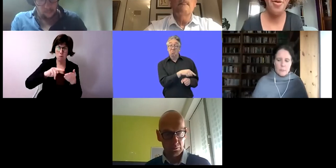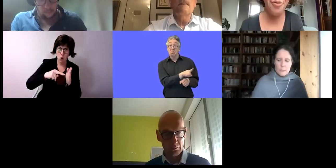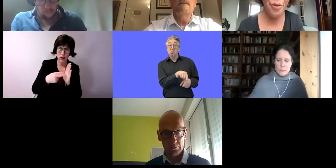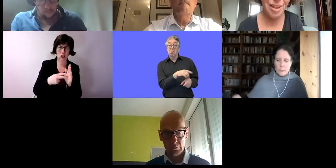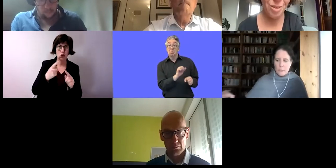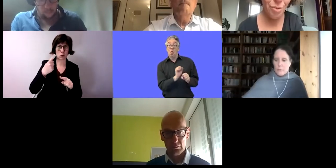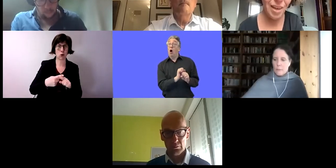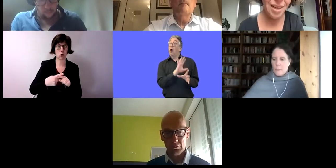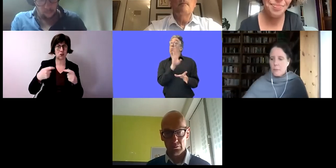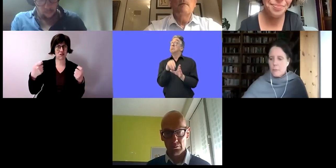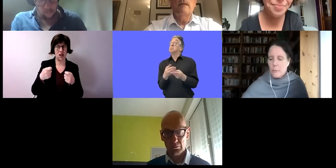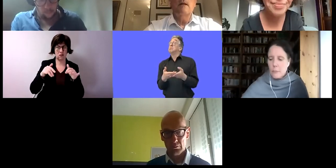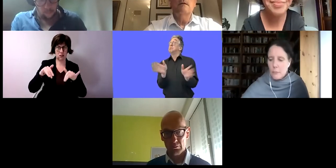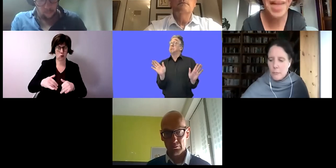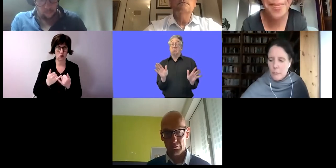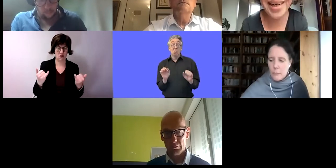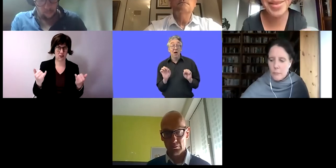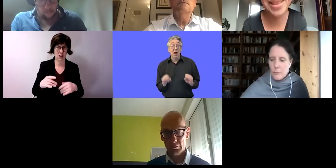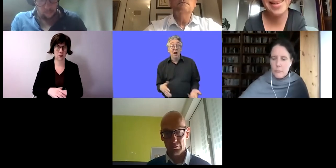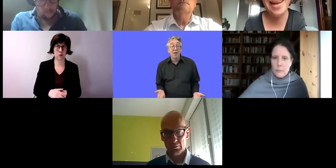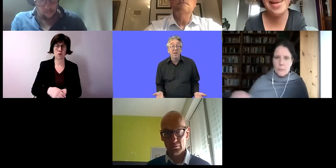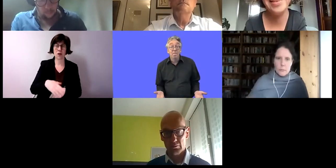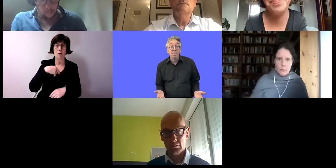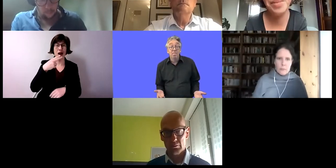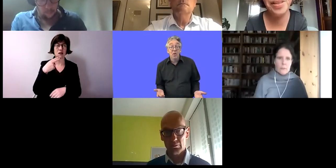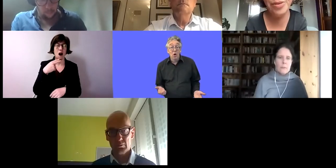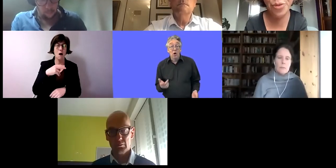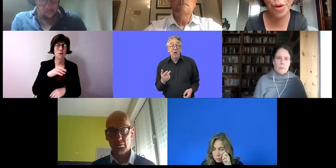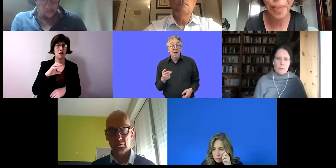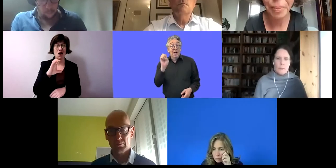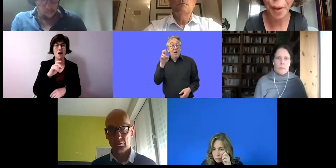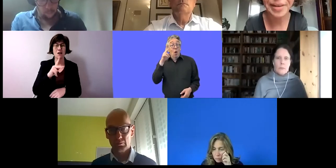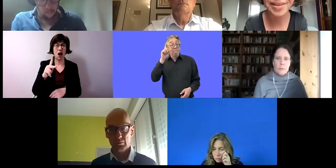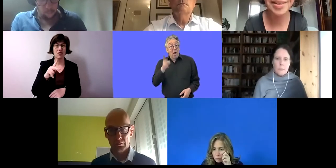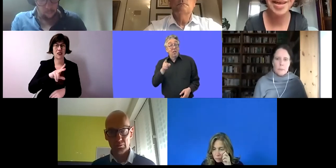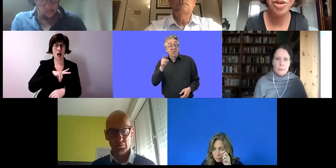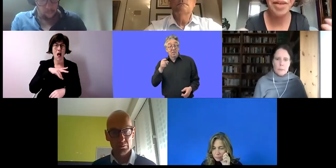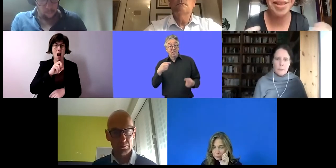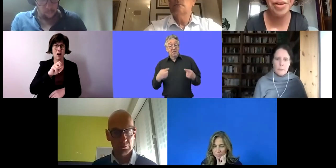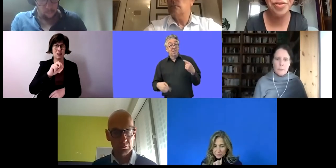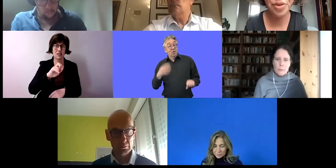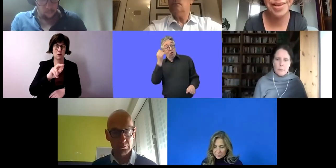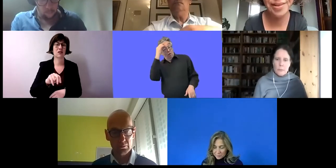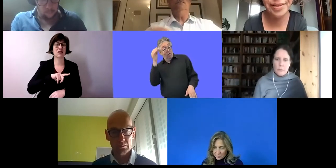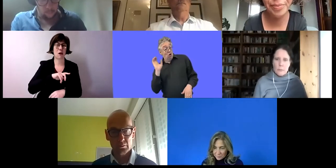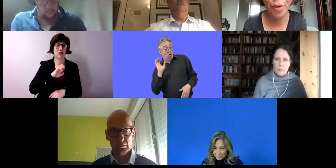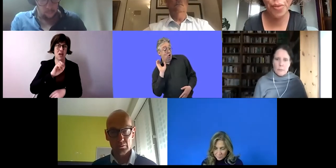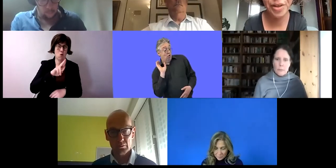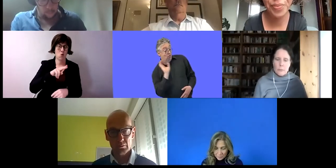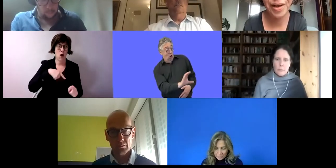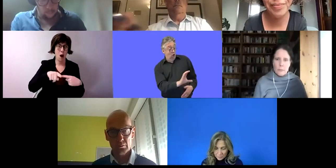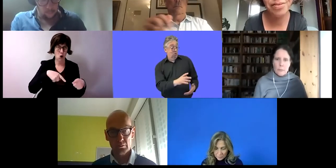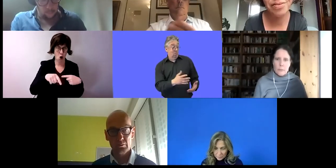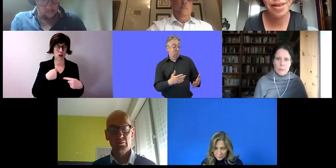gefördert zu werden. Mein Name ist Katrin Langensiepen. Ich bin die grüne Europaabgeordnete, stellvertretende Vorsitzende im